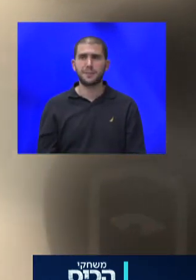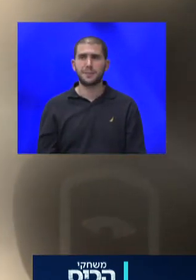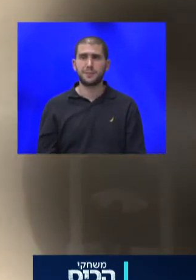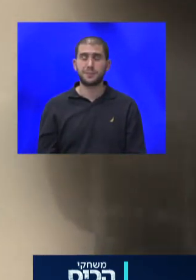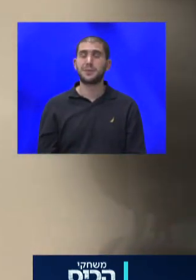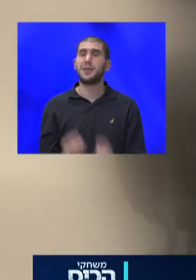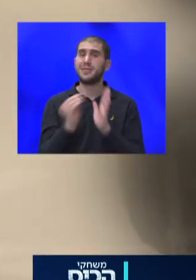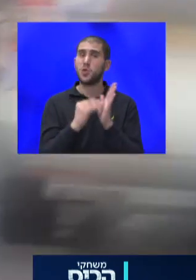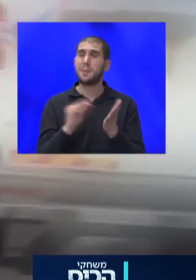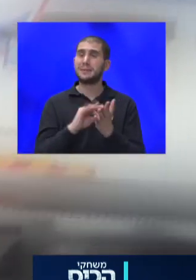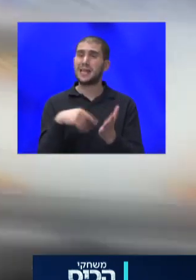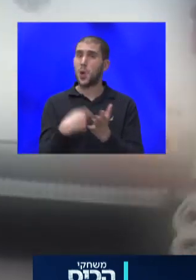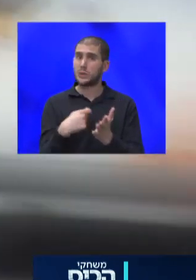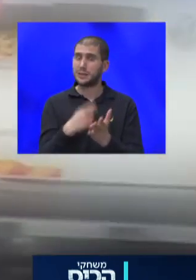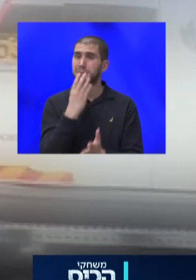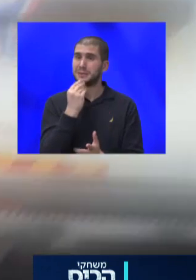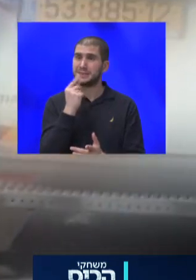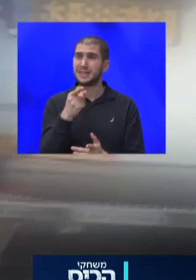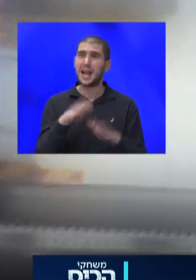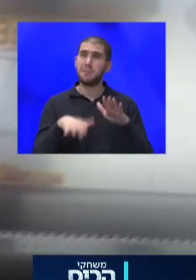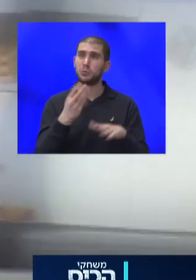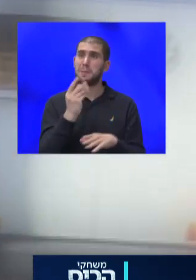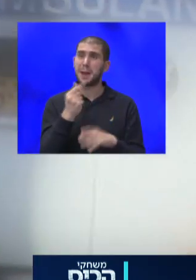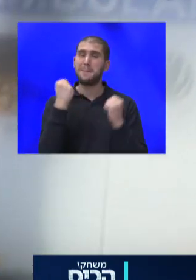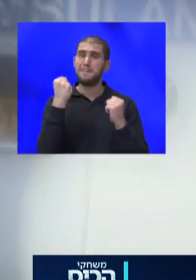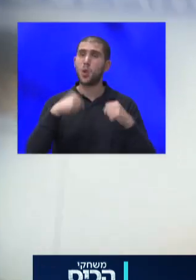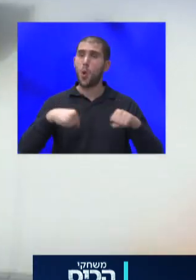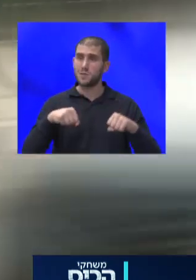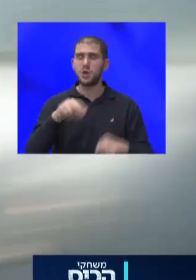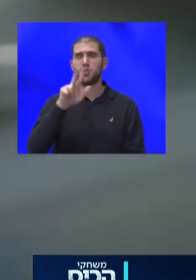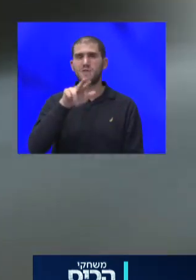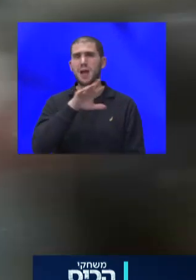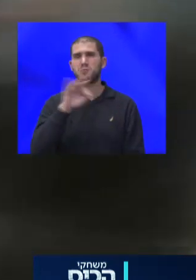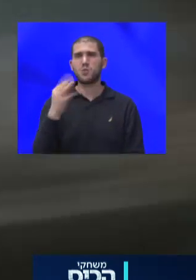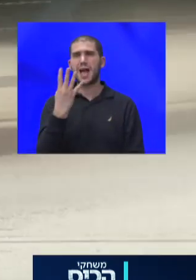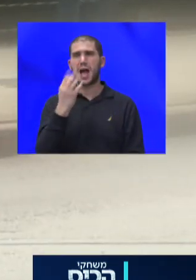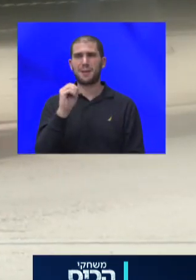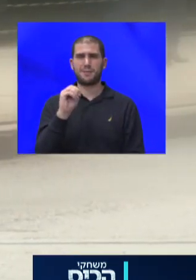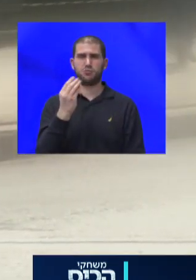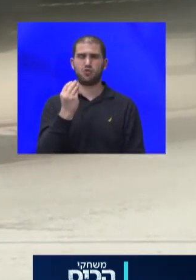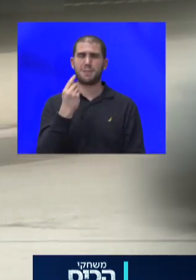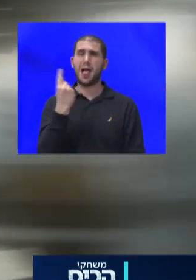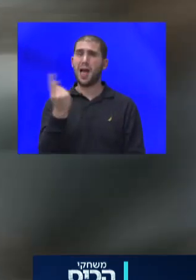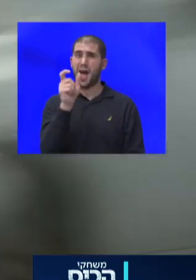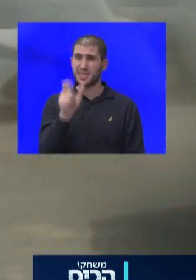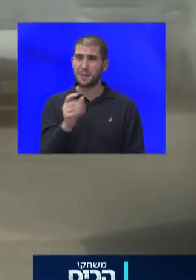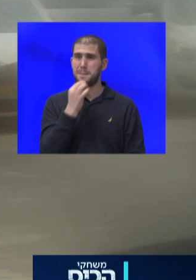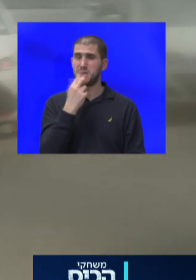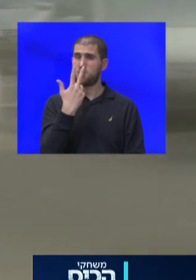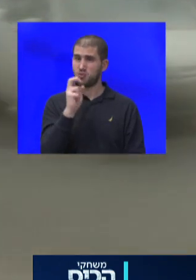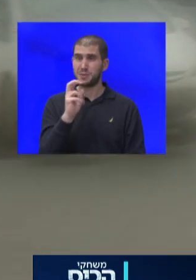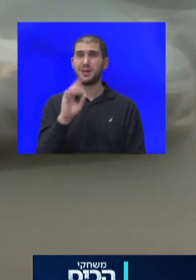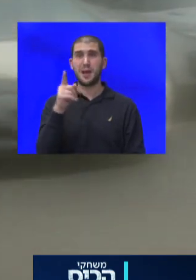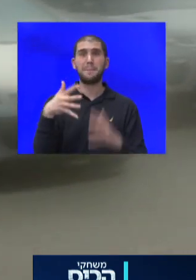האוצר, בישראל ממוצע המחיר לביטוח הוא כ-3,500 שקלים לאדם בן 30, ואילו בארצות הברית